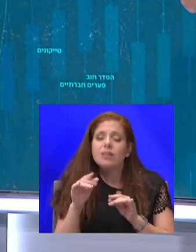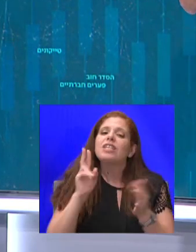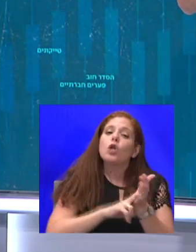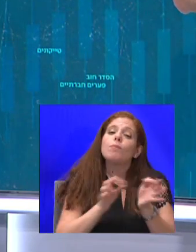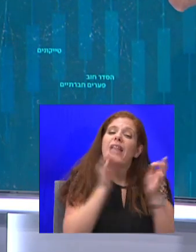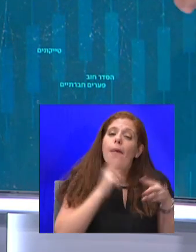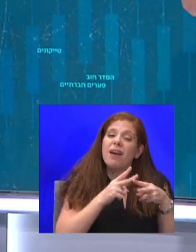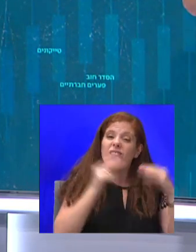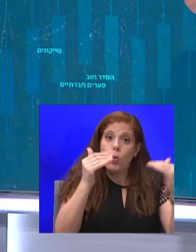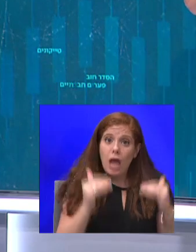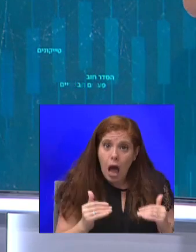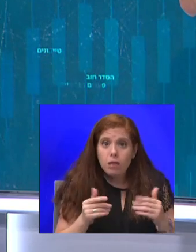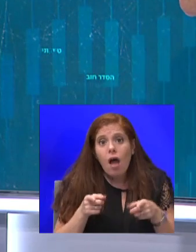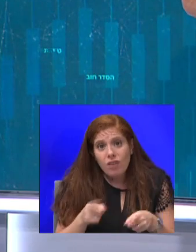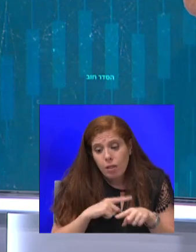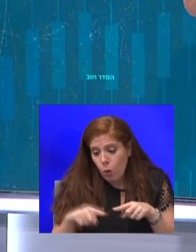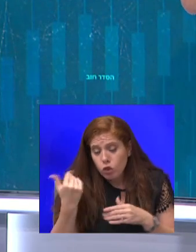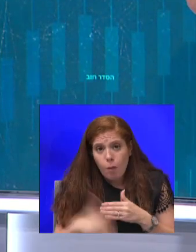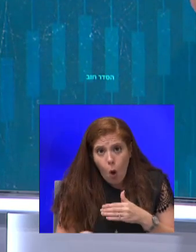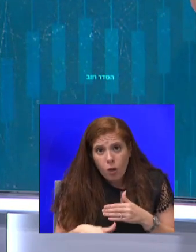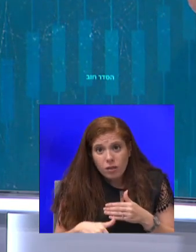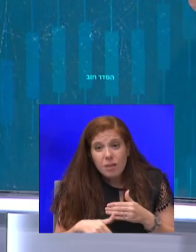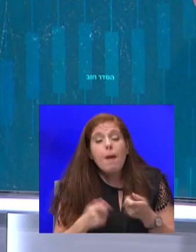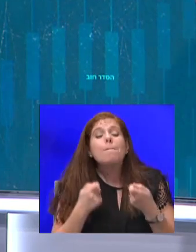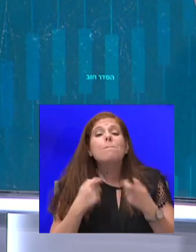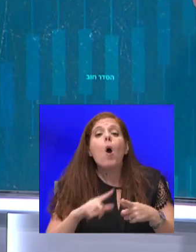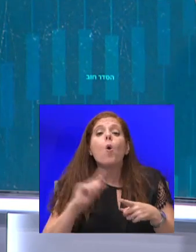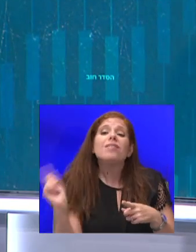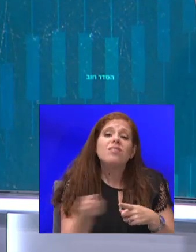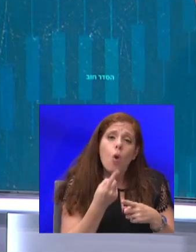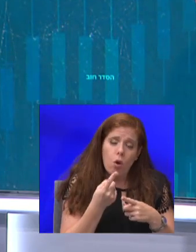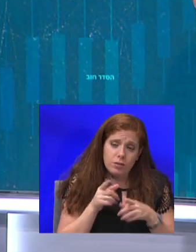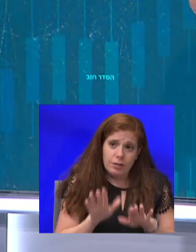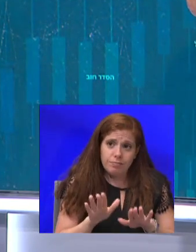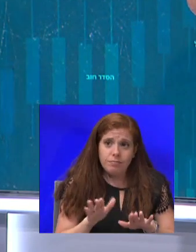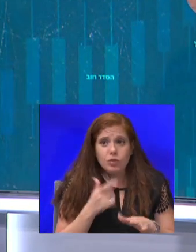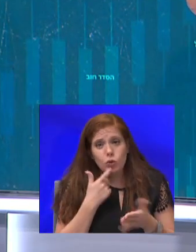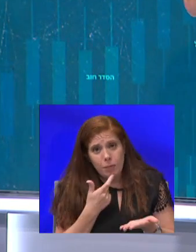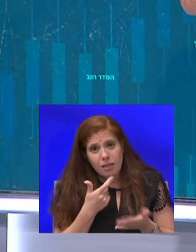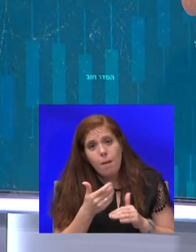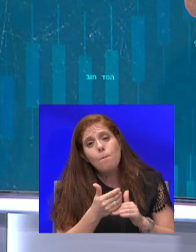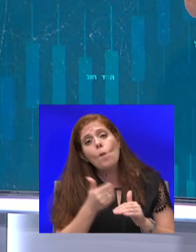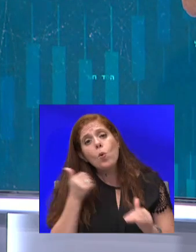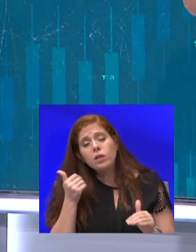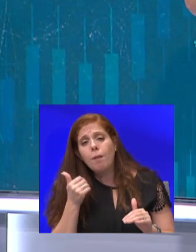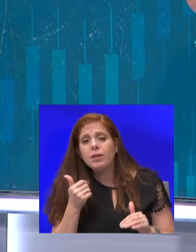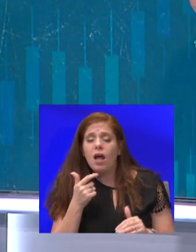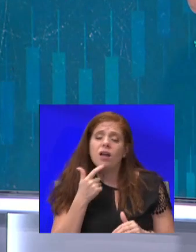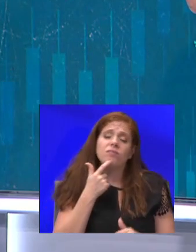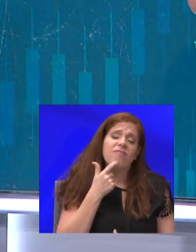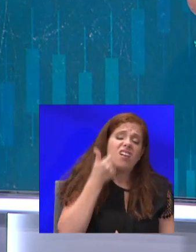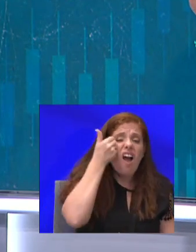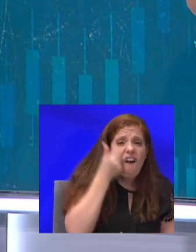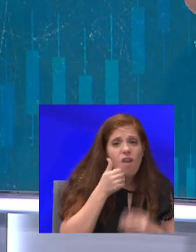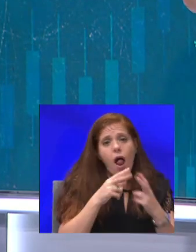החודשים האחרונים מחכו את כל הירידות האלה. בקיצור, מוקדם מדי להספיד את הערים הגדולות למהות המגפה. גם אם